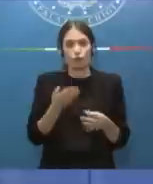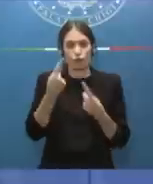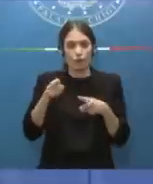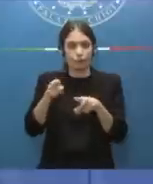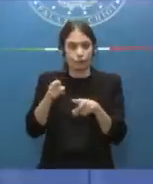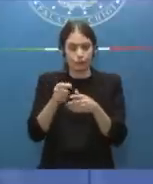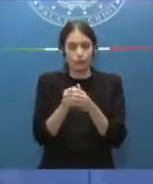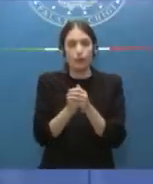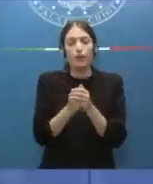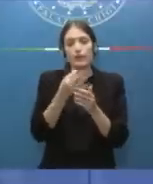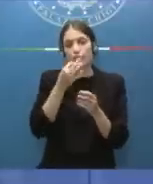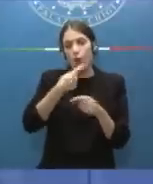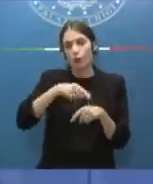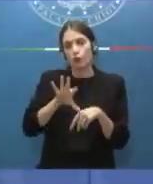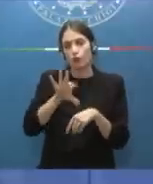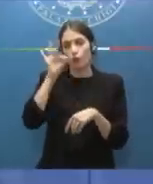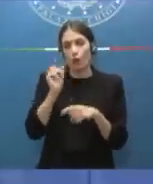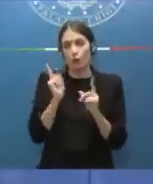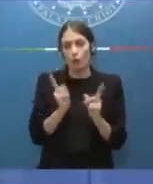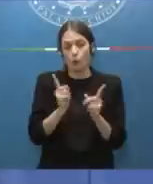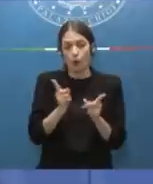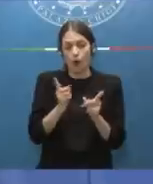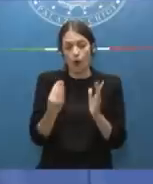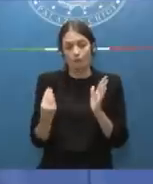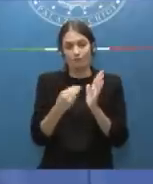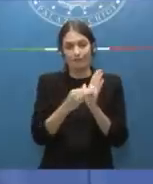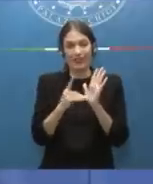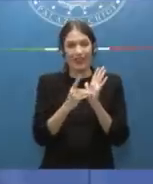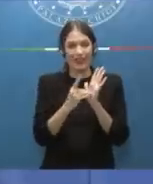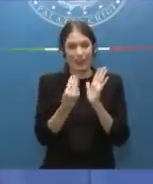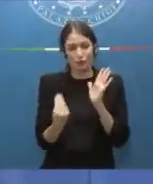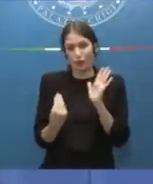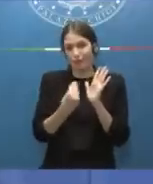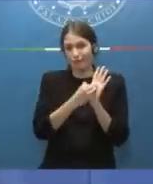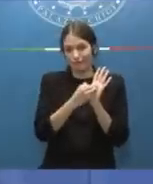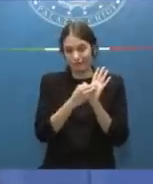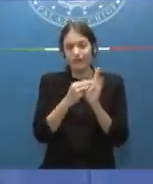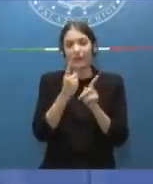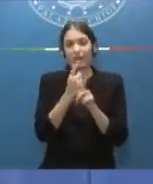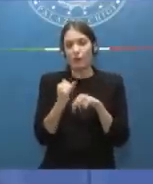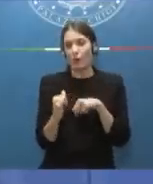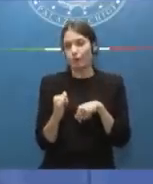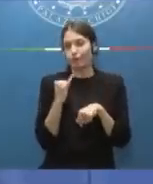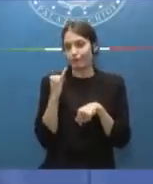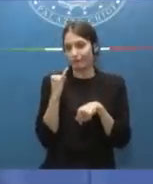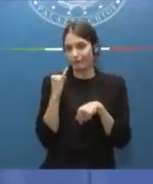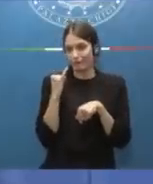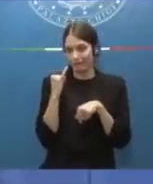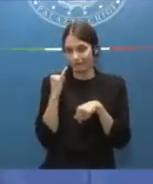inserire in un decreto per anticipare, diciamo,